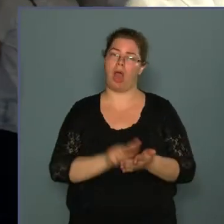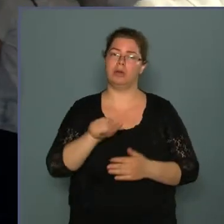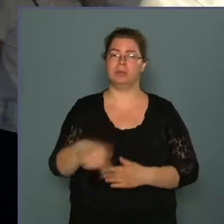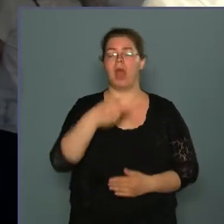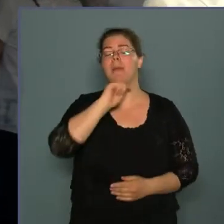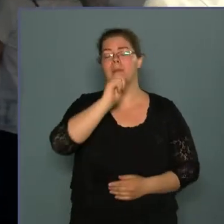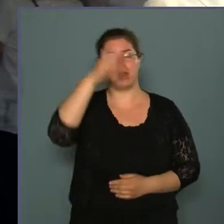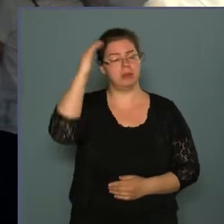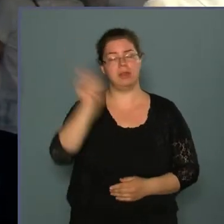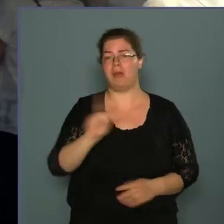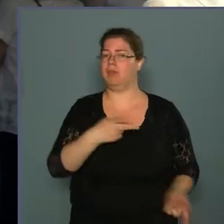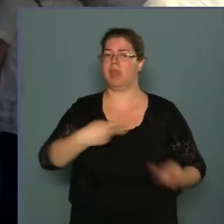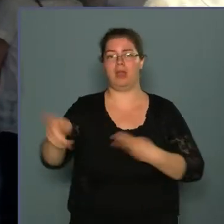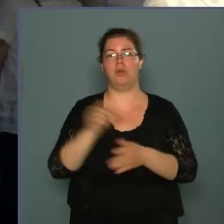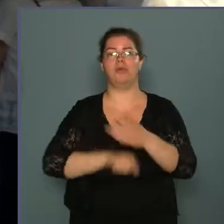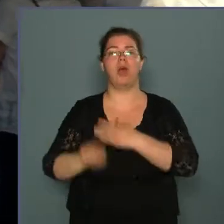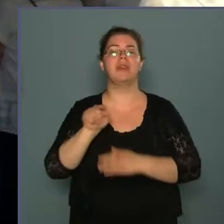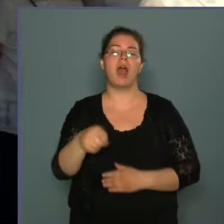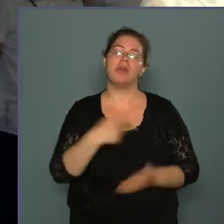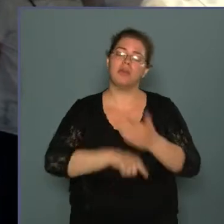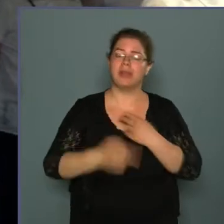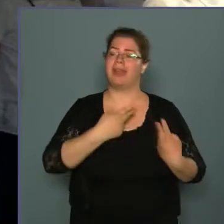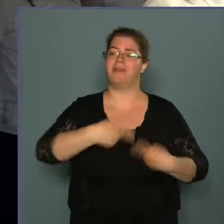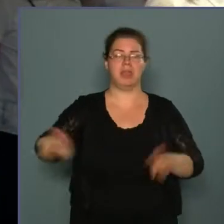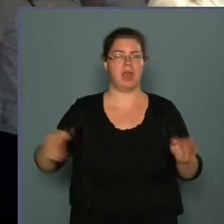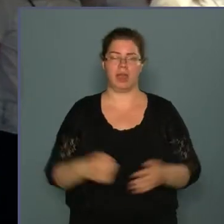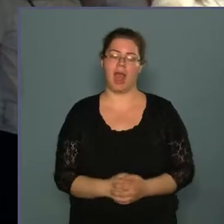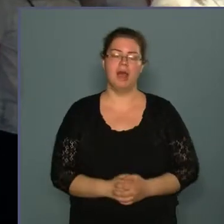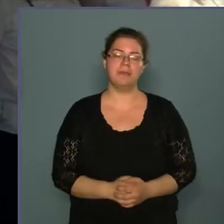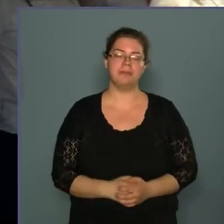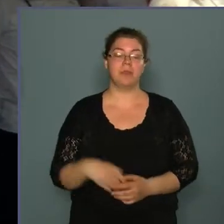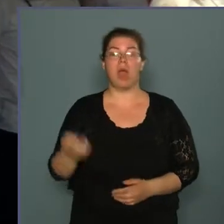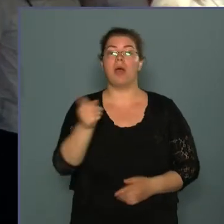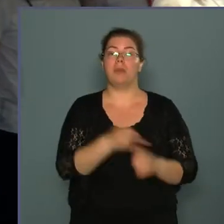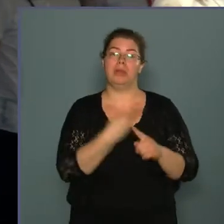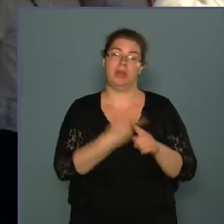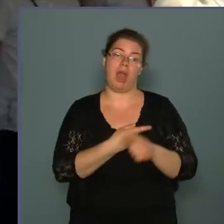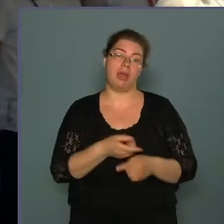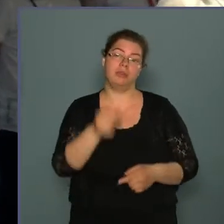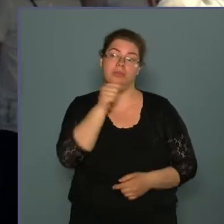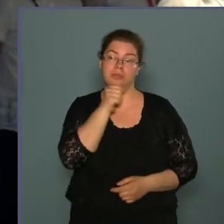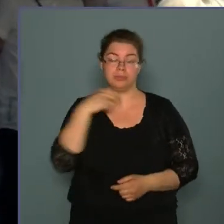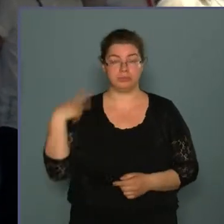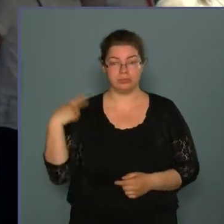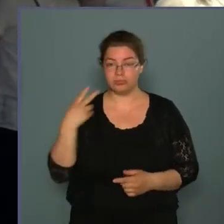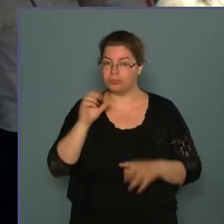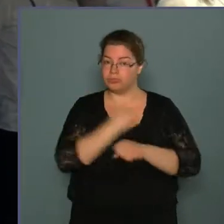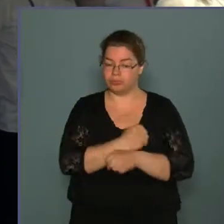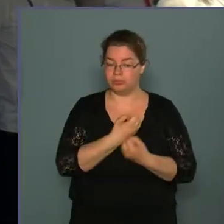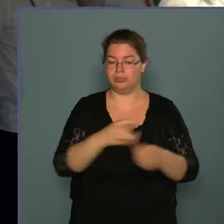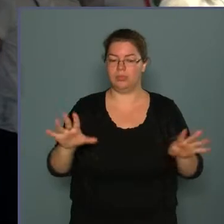Magyar katonáinkat ne vigyék külföldre, a külföldieket vigyék el tőlünk. A politikai státusz fogjuk bocsáttassanak szabadon,